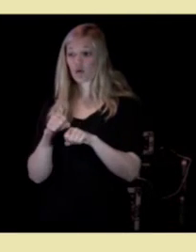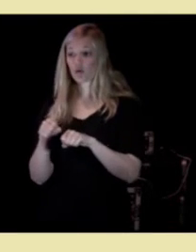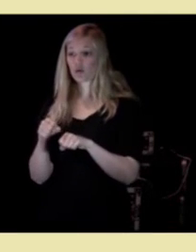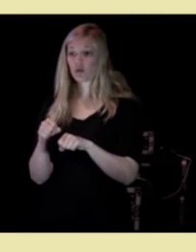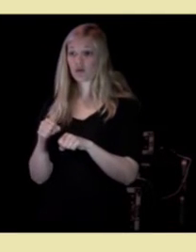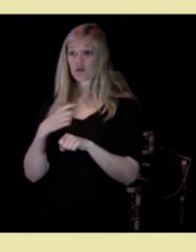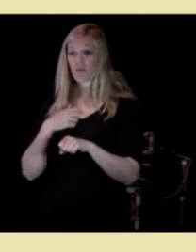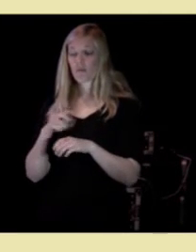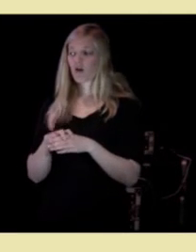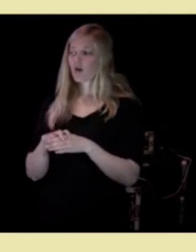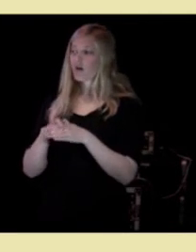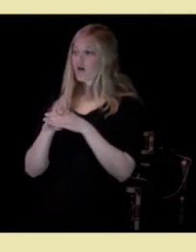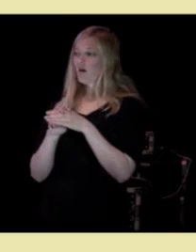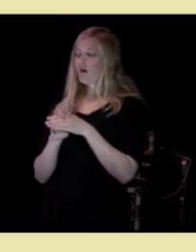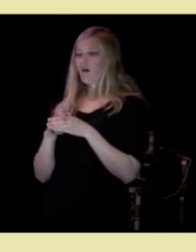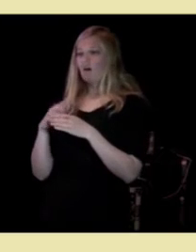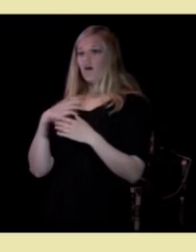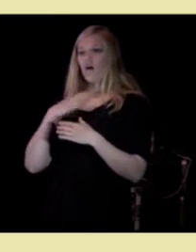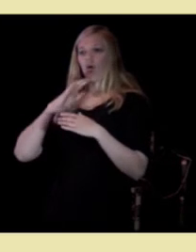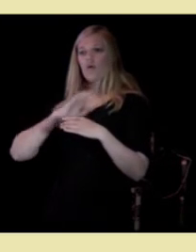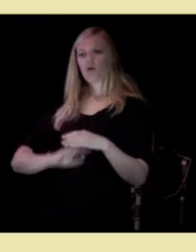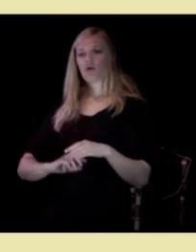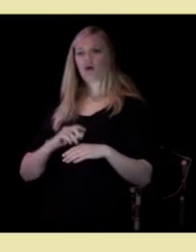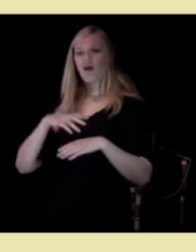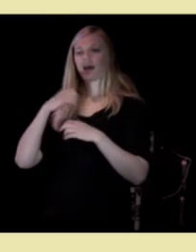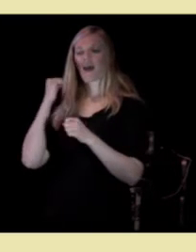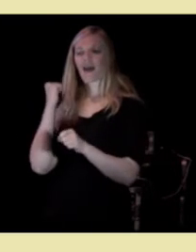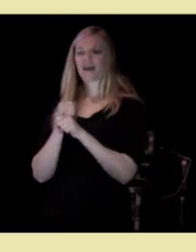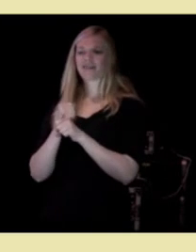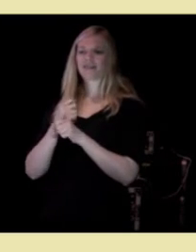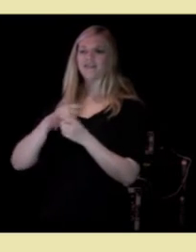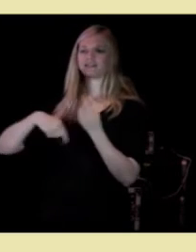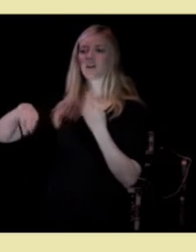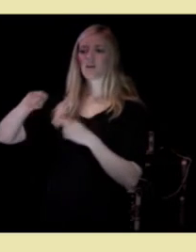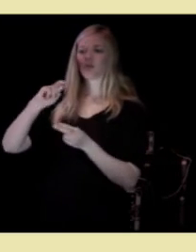lener dere litt sånn lett tilbake i stolen og tenker at endelig skal turen gå opp.